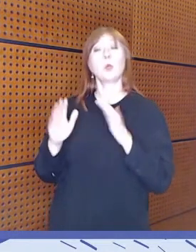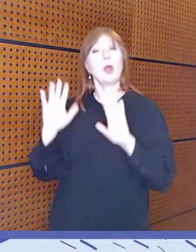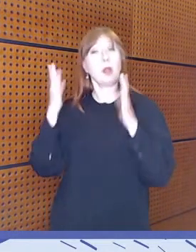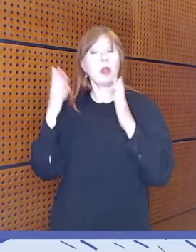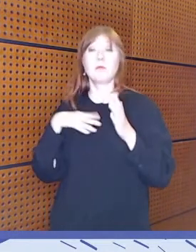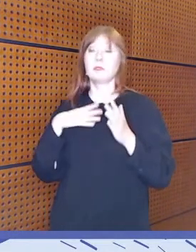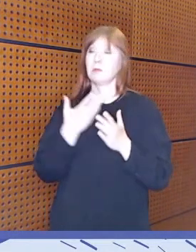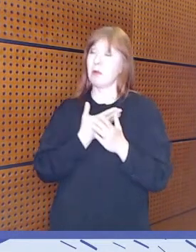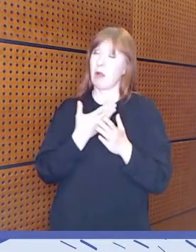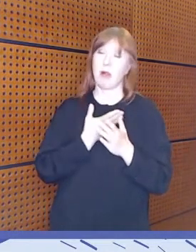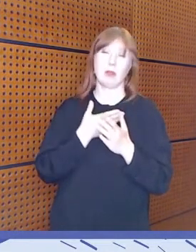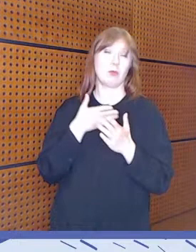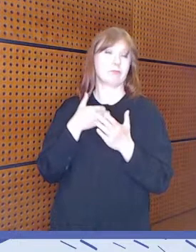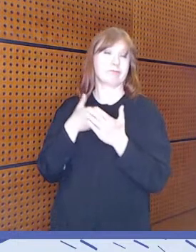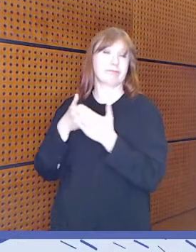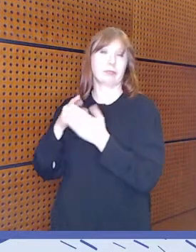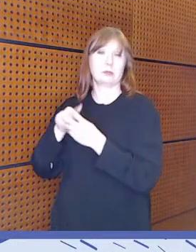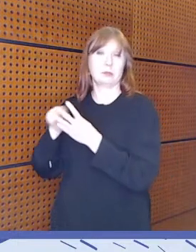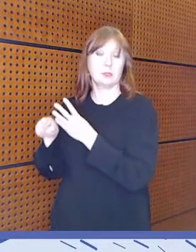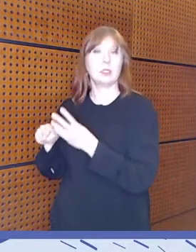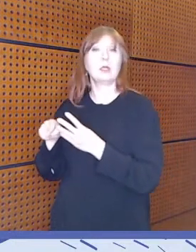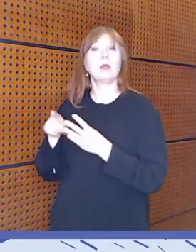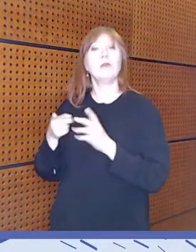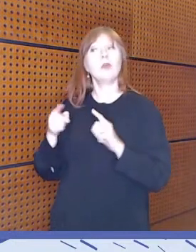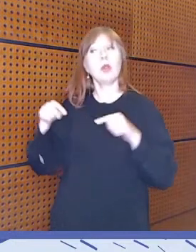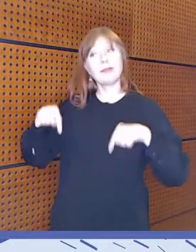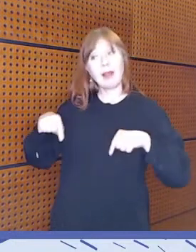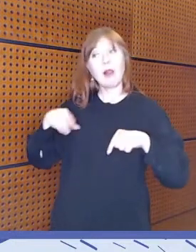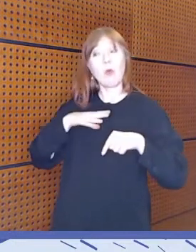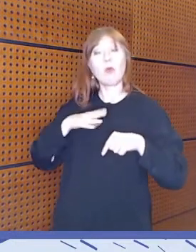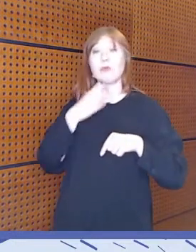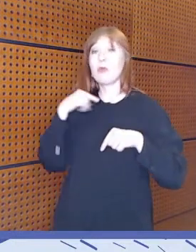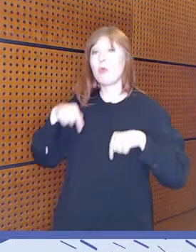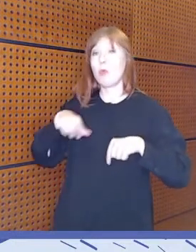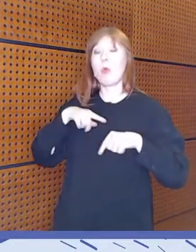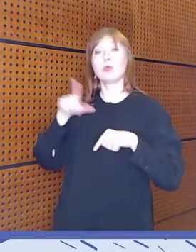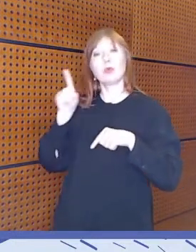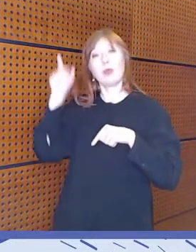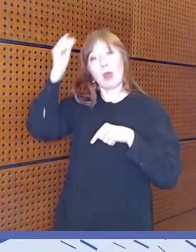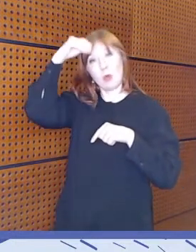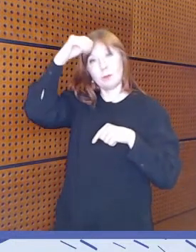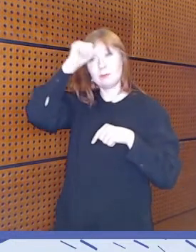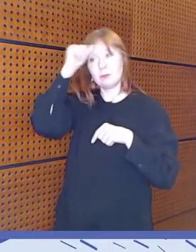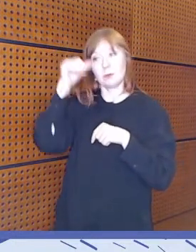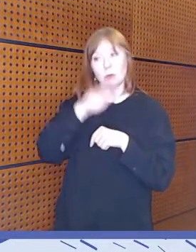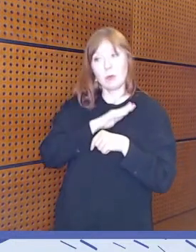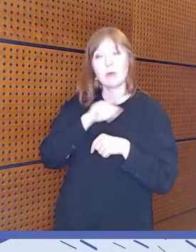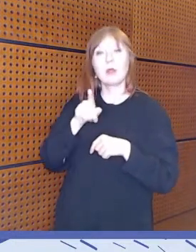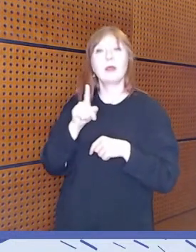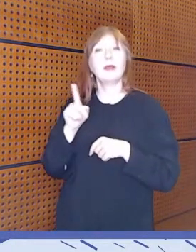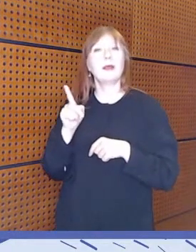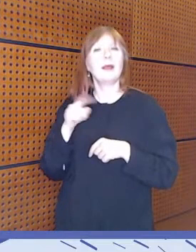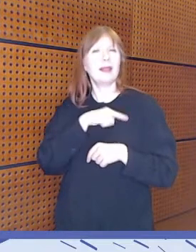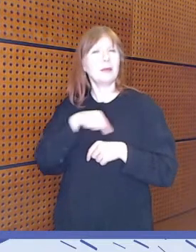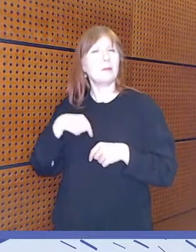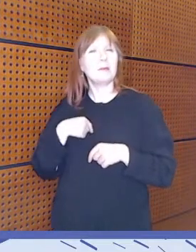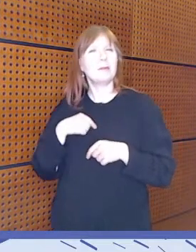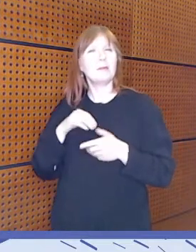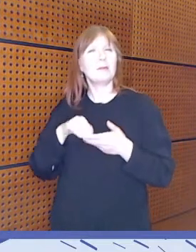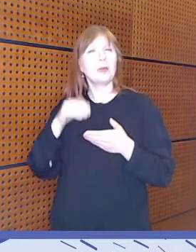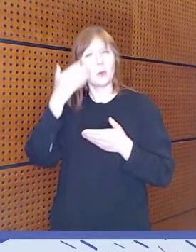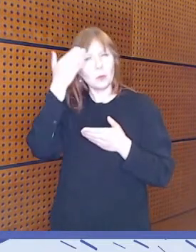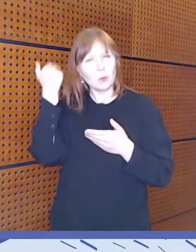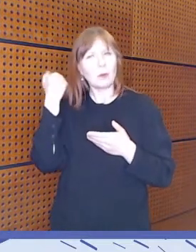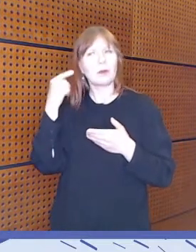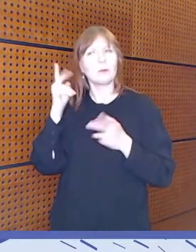Voisin kuvitella, että ehkä täälläkin voi olla joku, jolla on jonkinlaista oppimisvaikeutta. Eli me jotenkin unohdetaan se, että myös